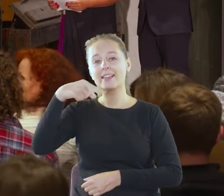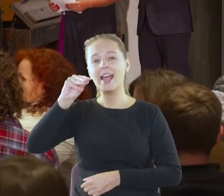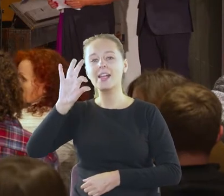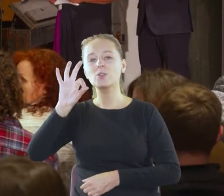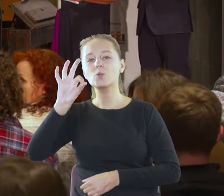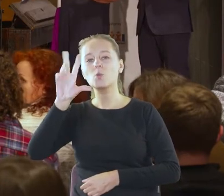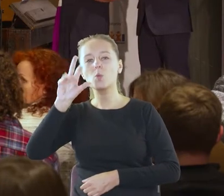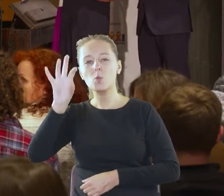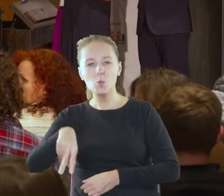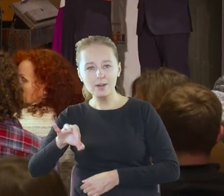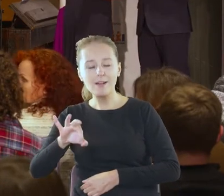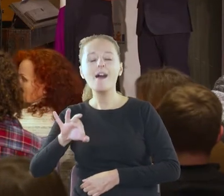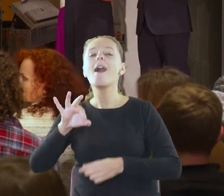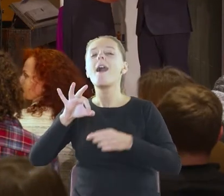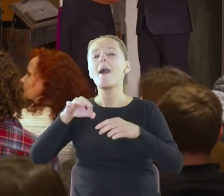prezeskę Fundacji.